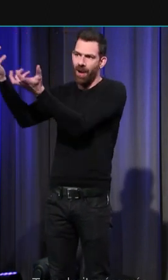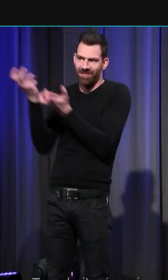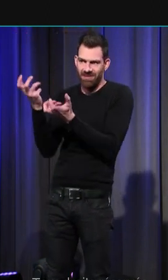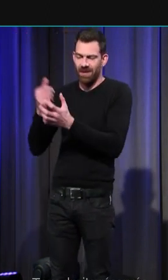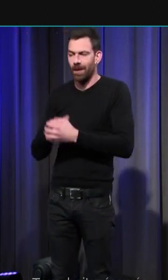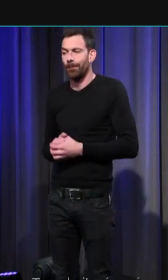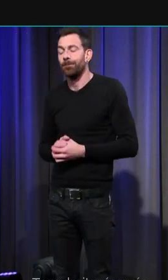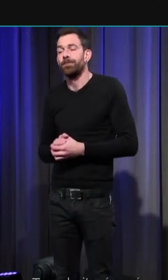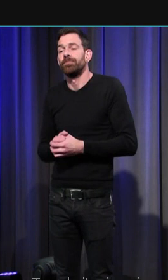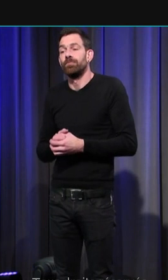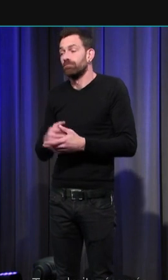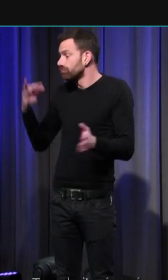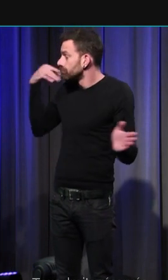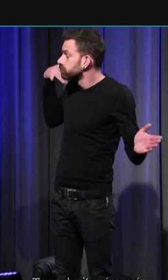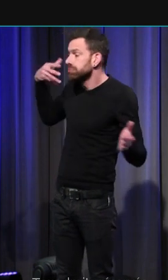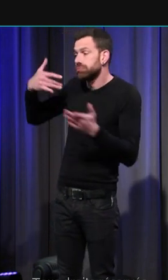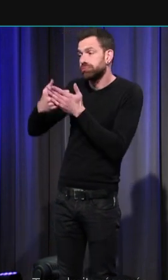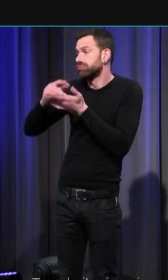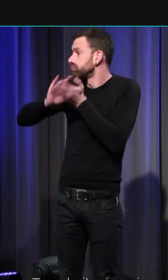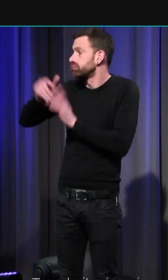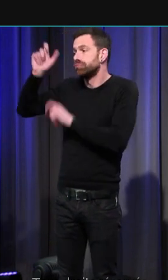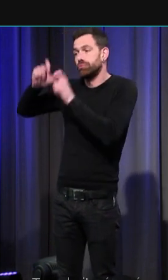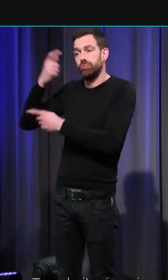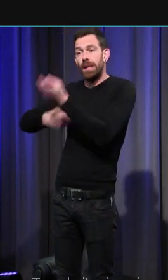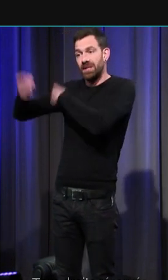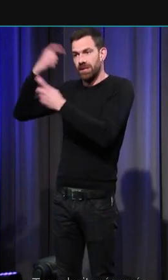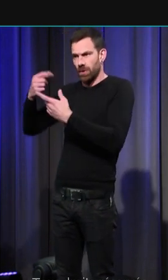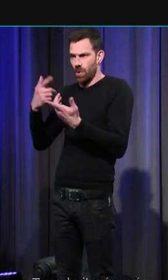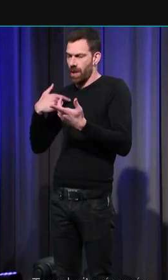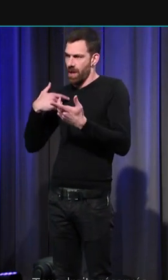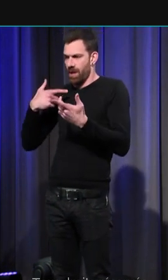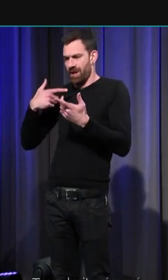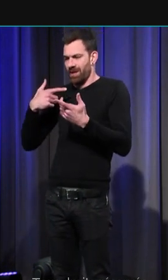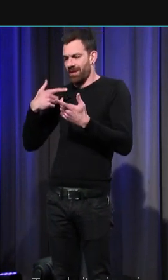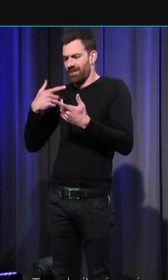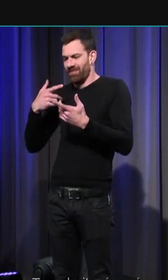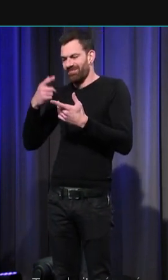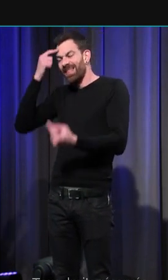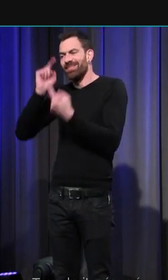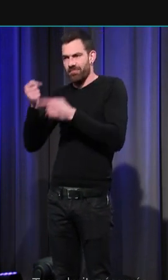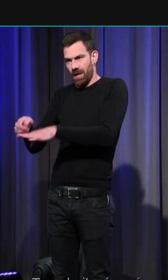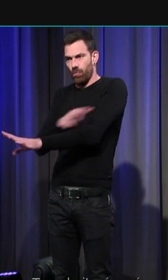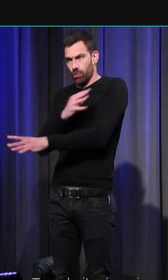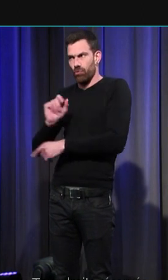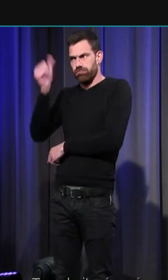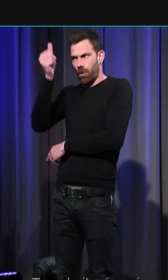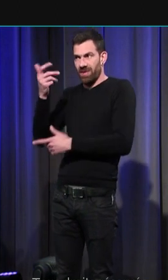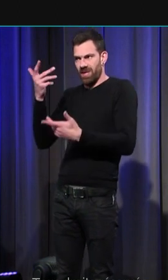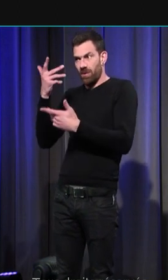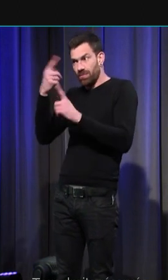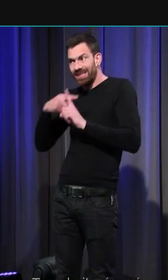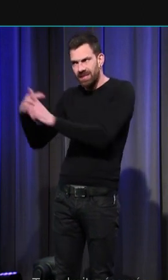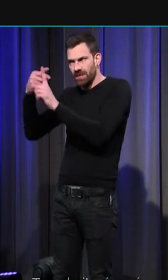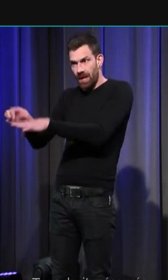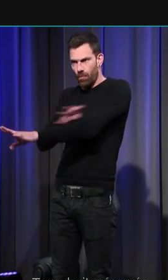réalité, les historiens de toute époque se sont adressés aux émotions de leur auditoire car en bon lecteur d'Aristote et de Cicéron